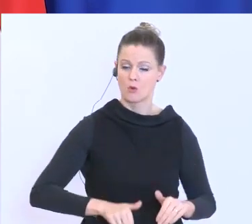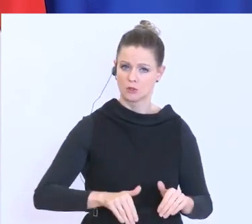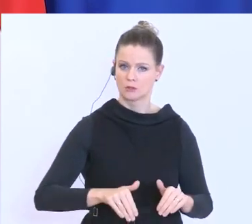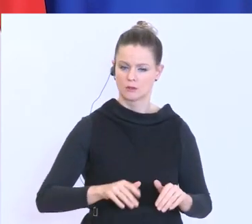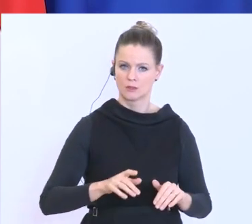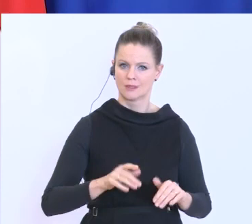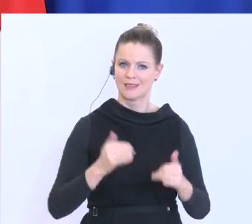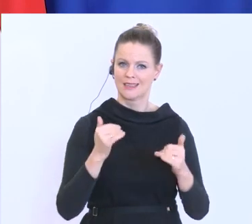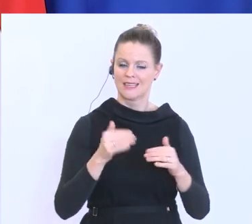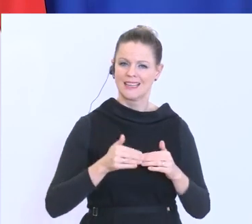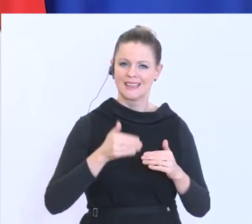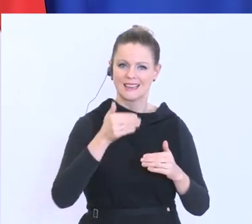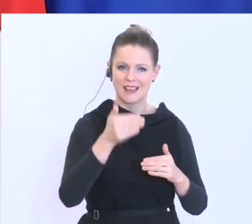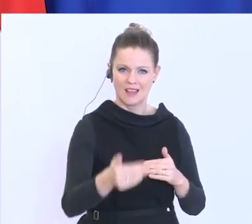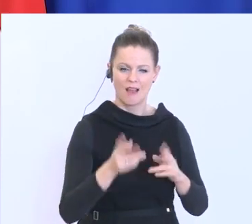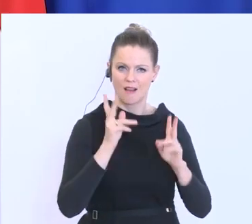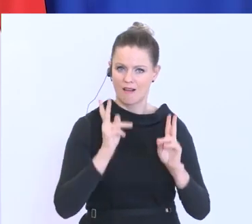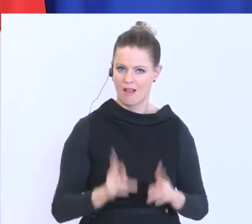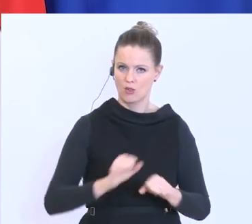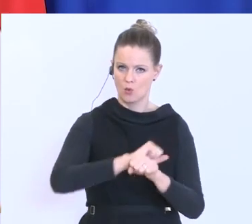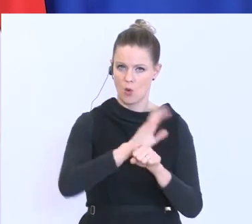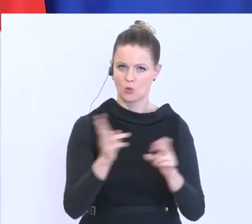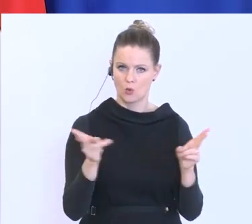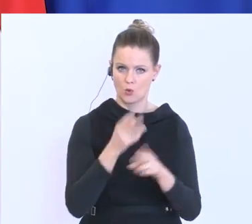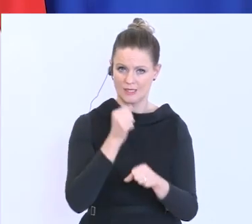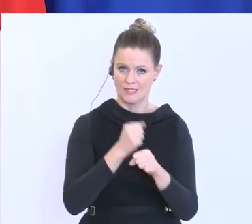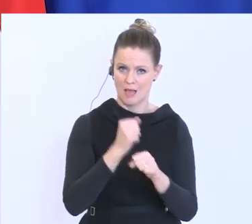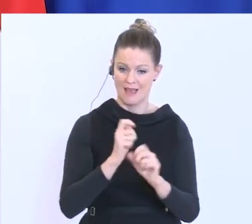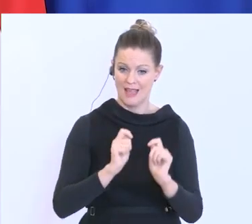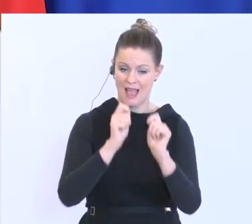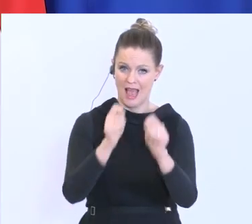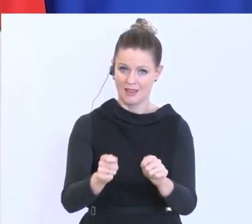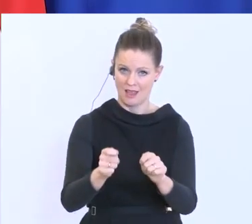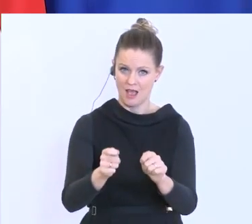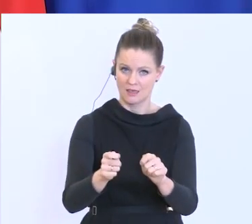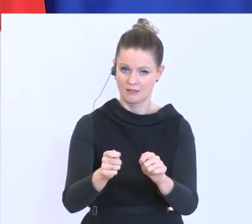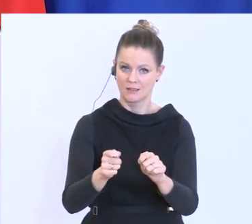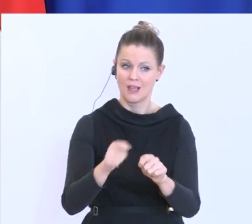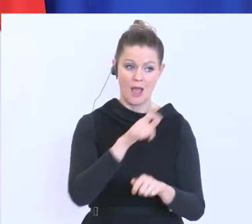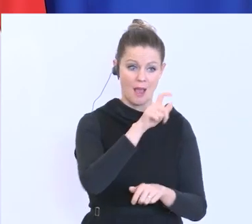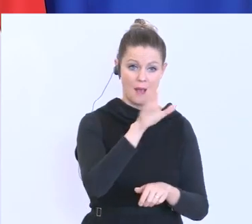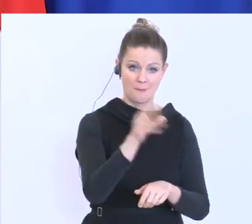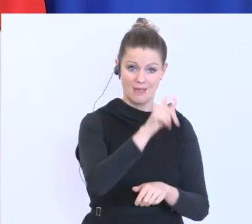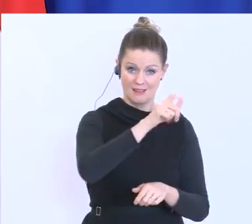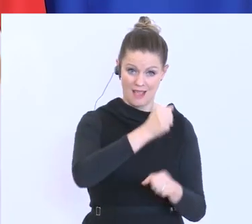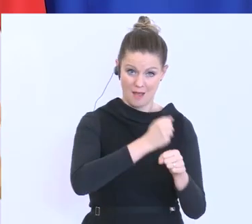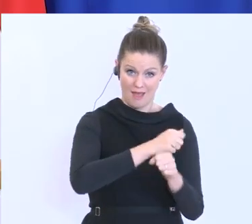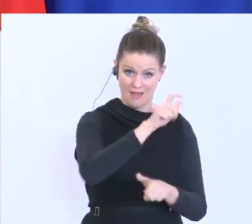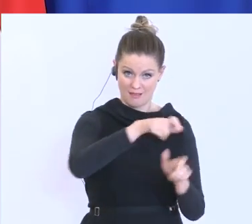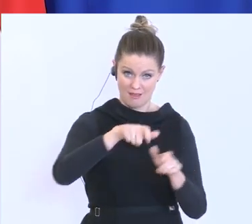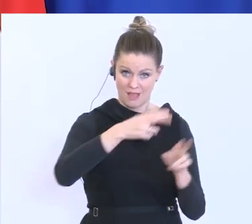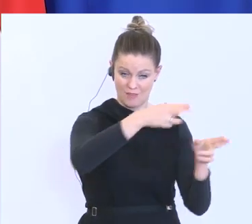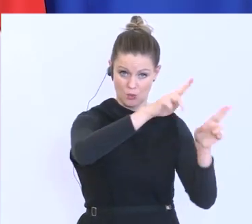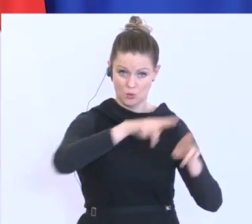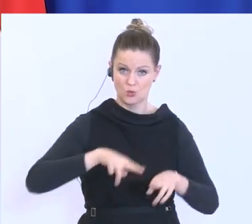-Kurzarbeit im Nachhinein beantragt werden und die Mitarbeiter können wieder ihren Arbeitsplatz sicher bekommen, zwar im